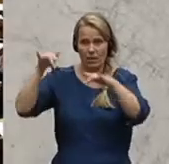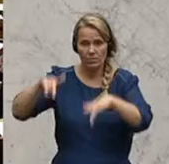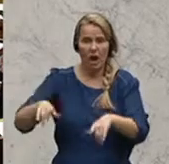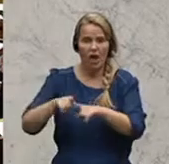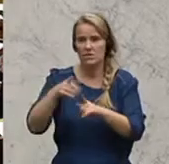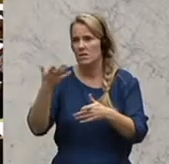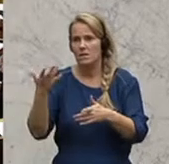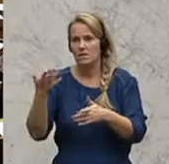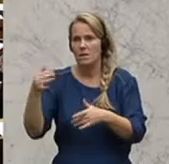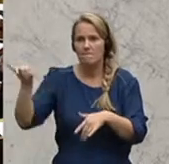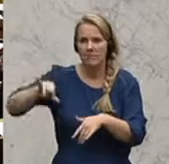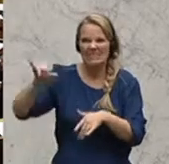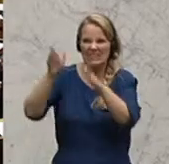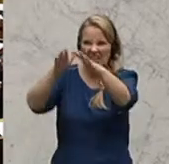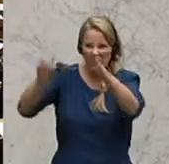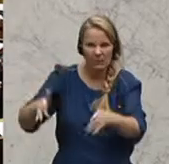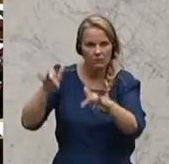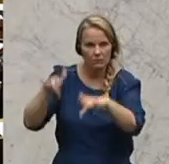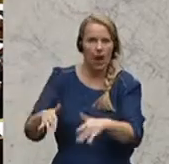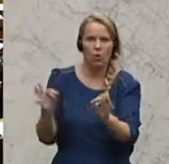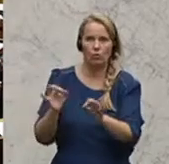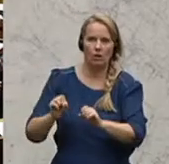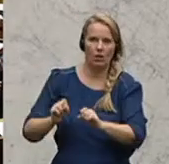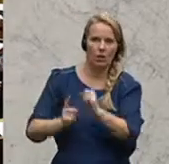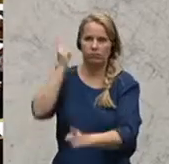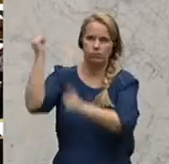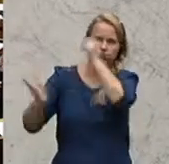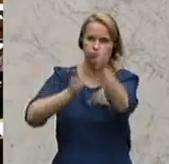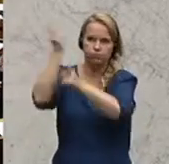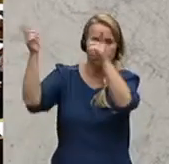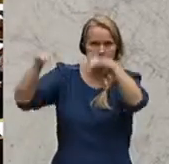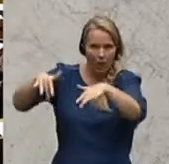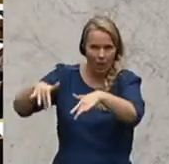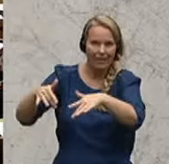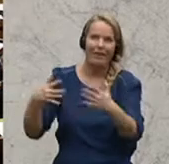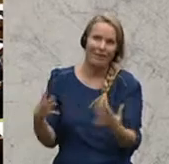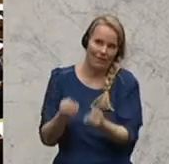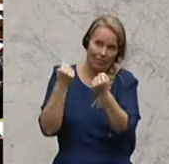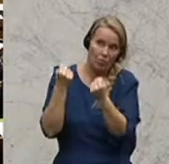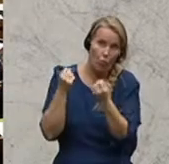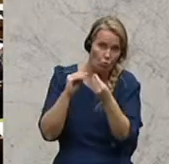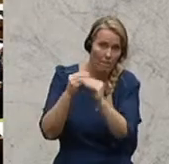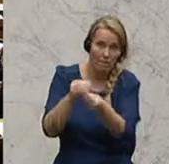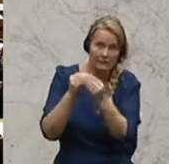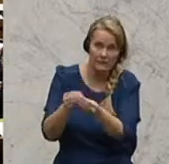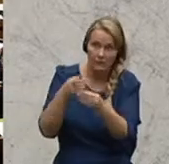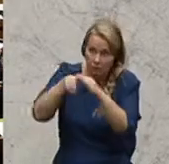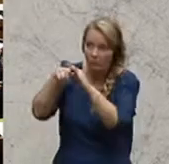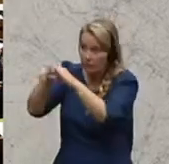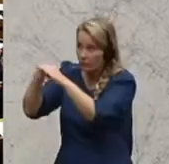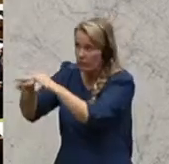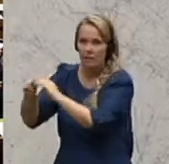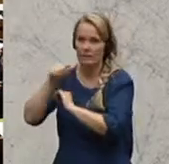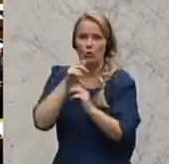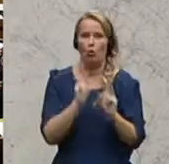Zimmer waren Benzin-Tanks, in jedem Zimmer waren Bürotechnik-Lager drin, dann ist die Rettung halt auch ein bisschen komplizierter und ein bisschen schwieriger als ein